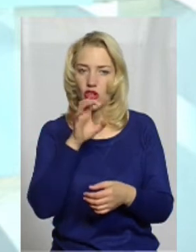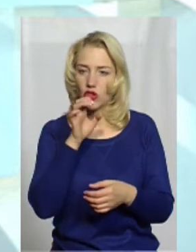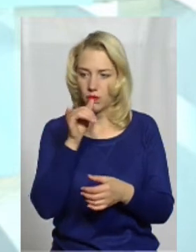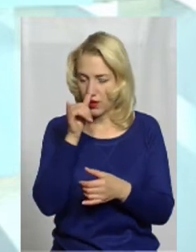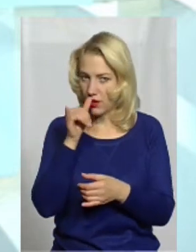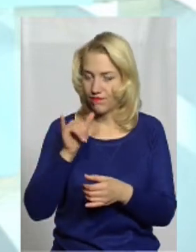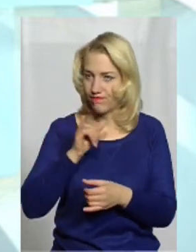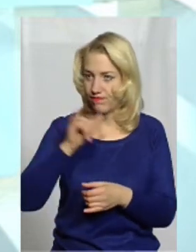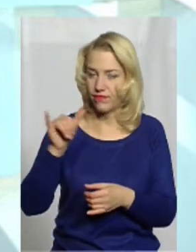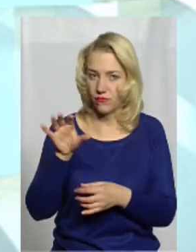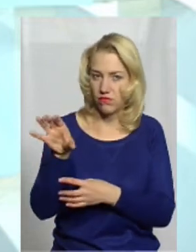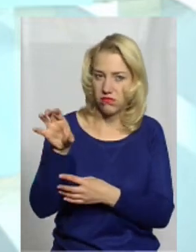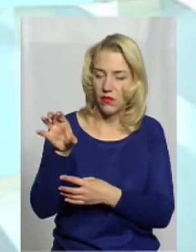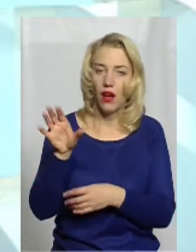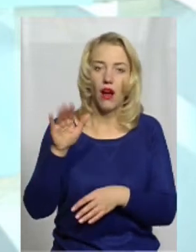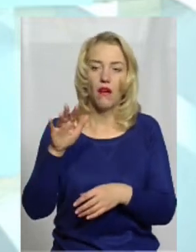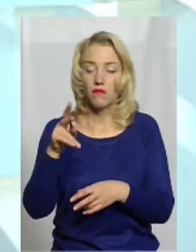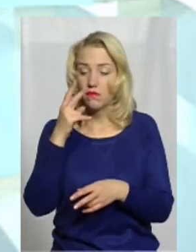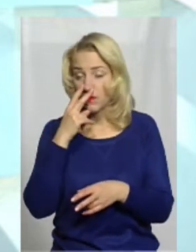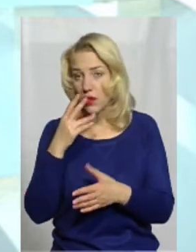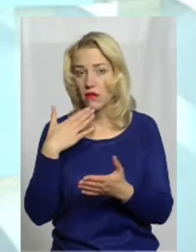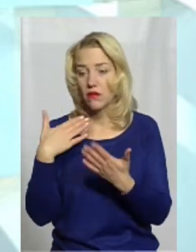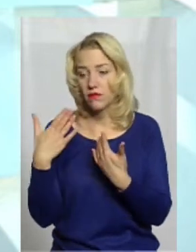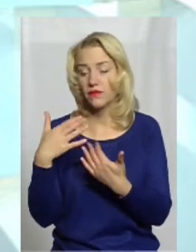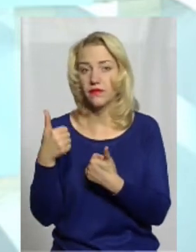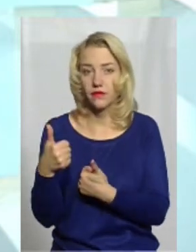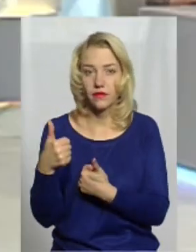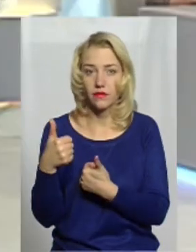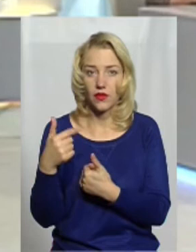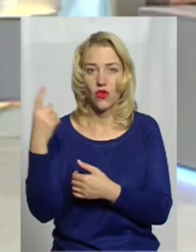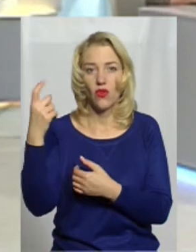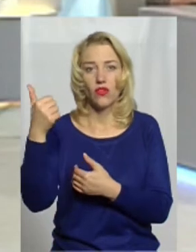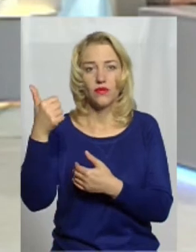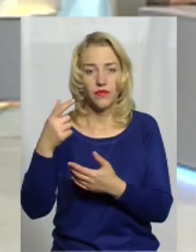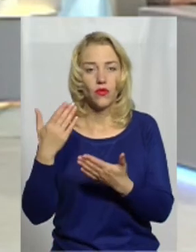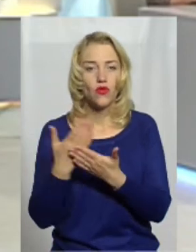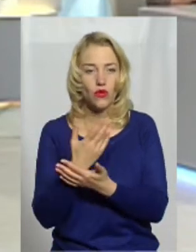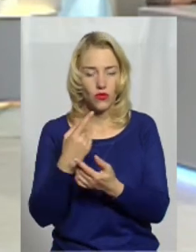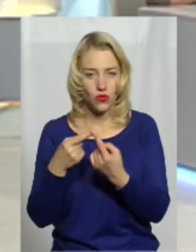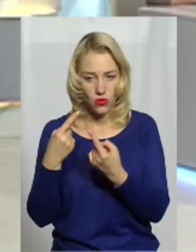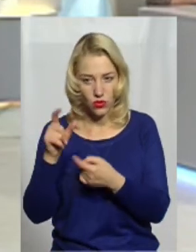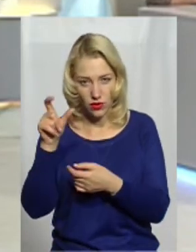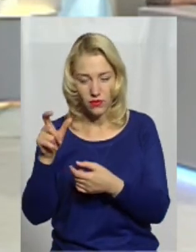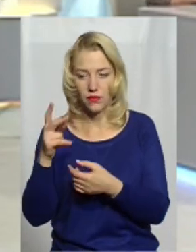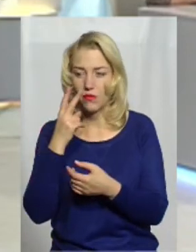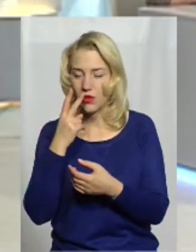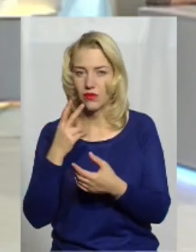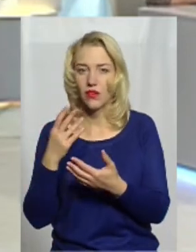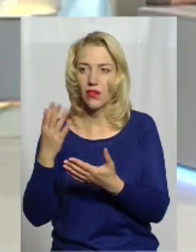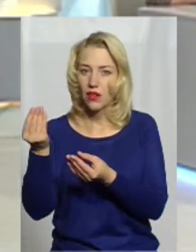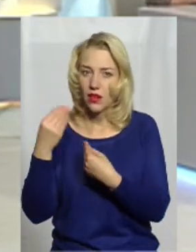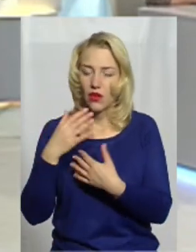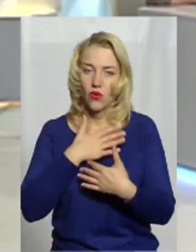часом до себе. Але потім, якщо вона бачить до себе ставлення хороше, якщо вона бачить любов в першу чергу,